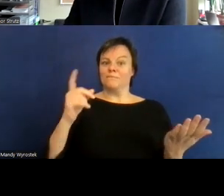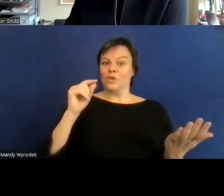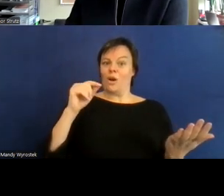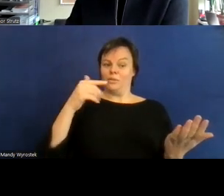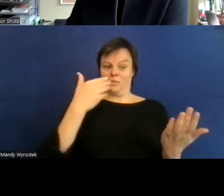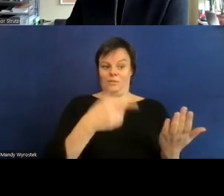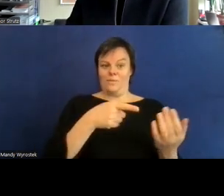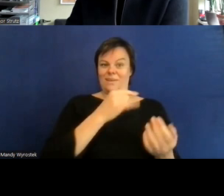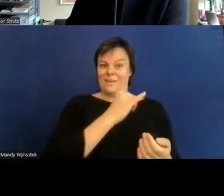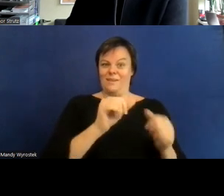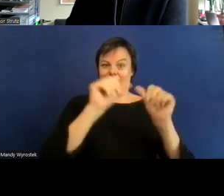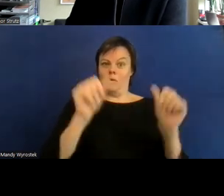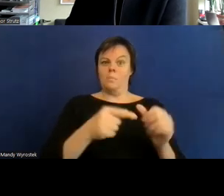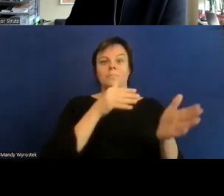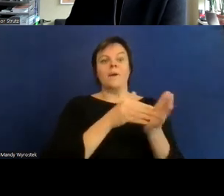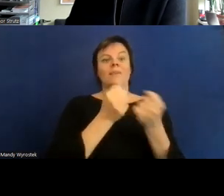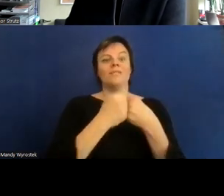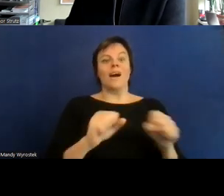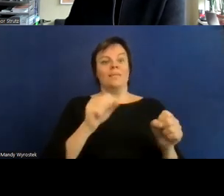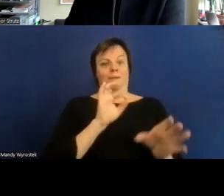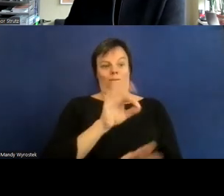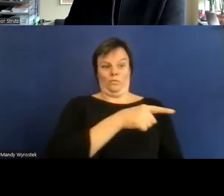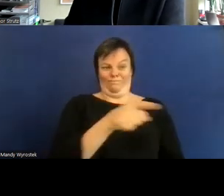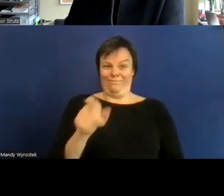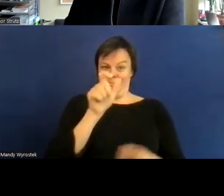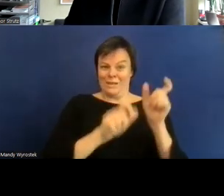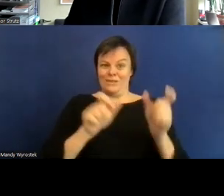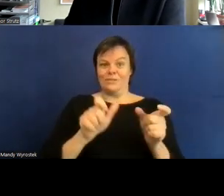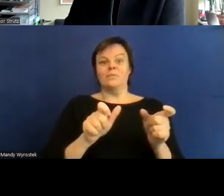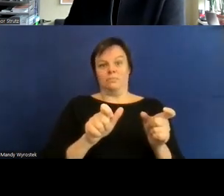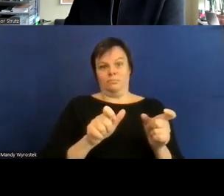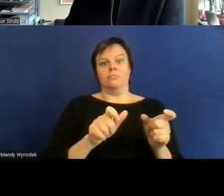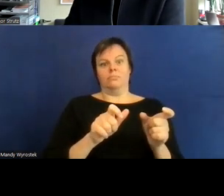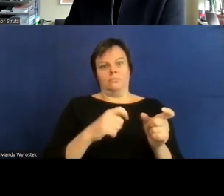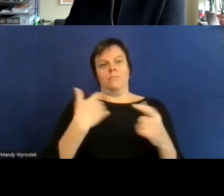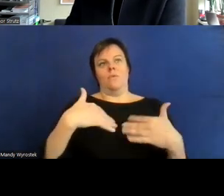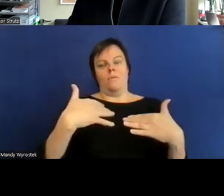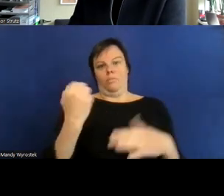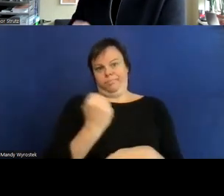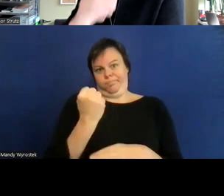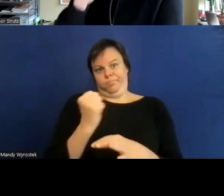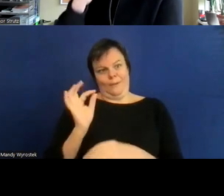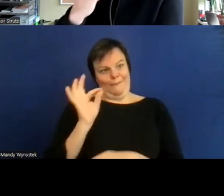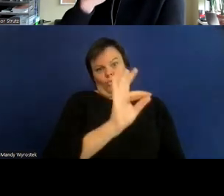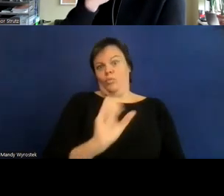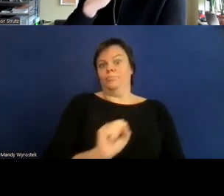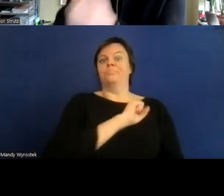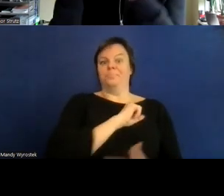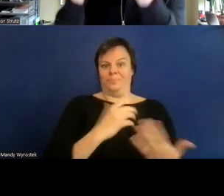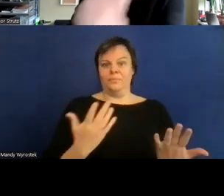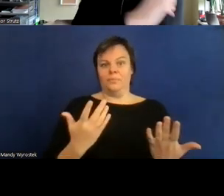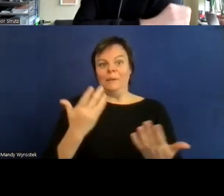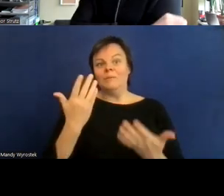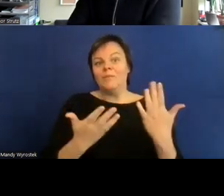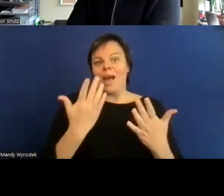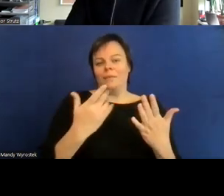stark zugute kommt gut dann vielleicht zusammenfassend nochmal für sie quasi